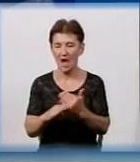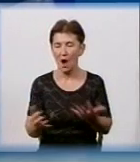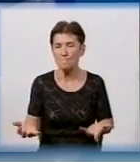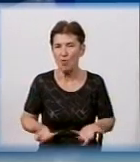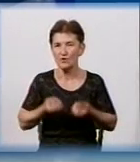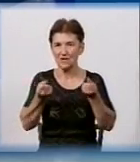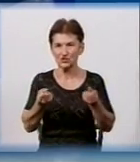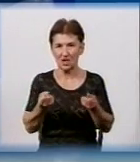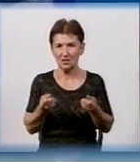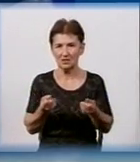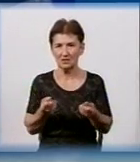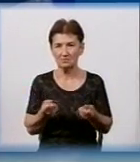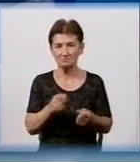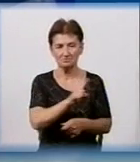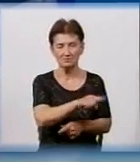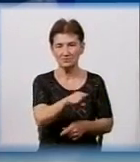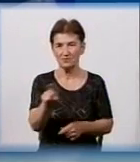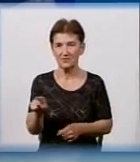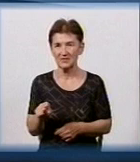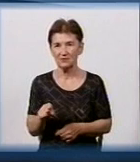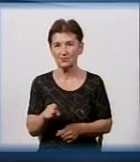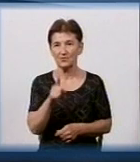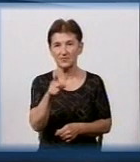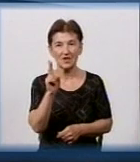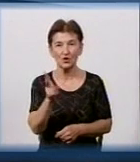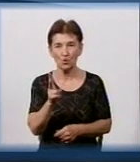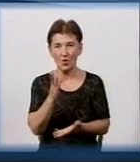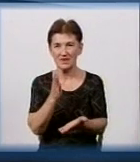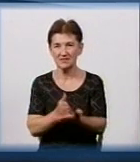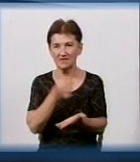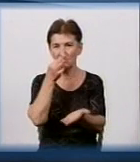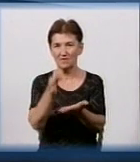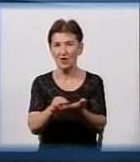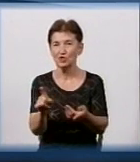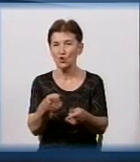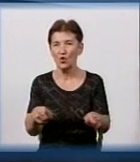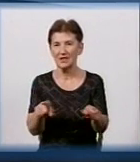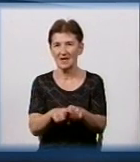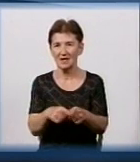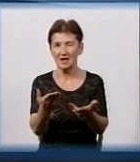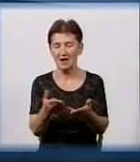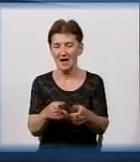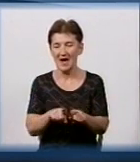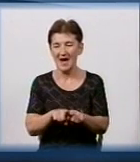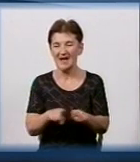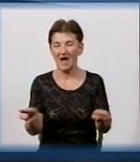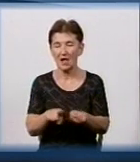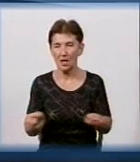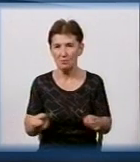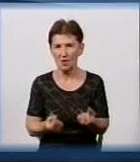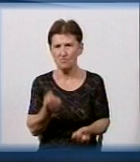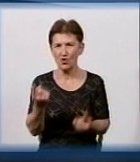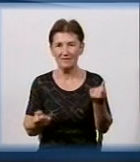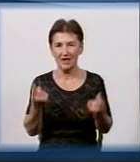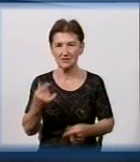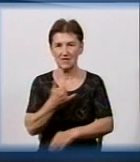ті ж організації. Як вважаєте, хто несе відповідальність за те, що така реклама з'являється на вулицях Кропивницького?